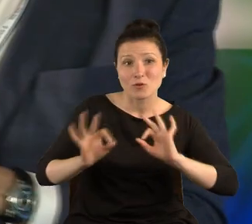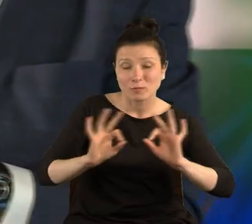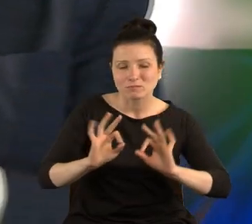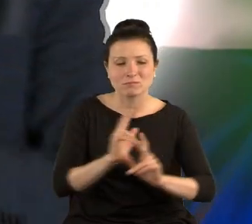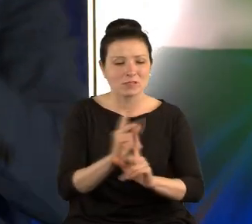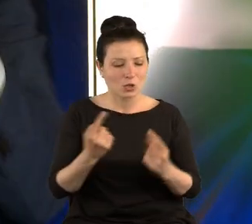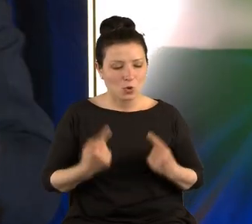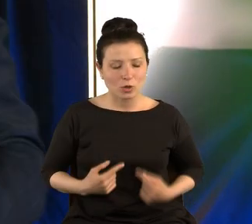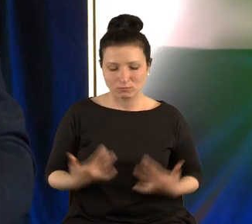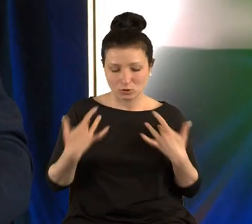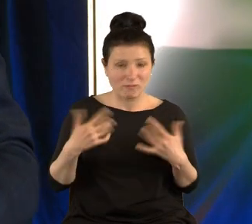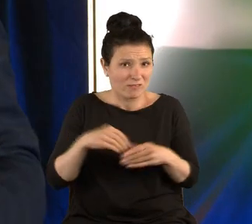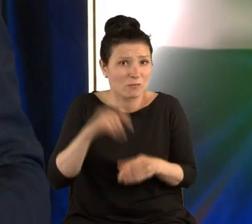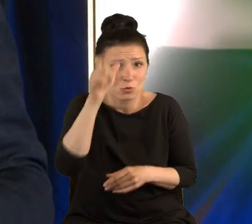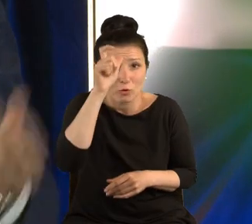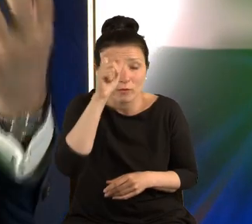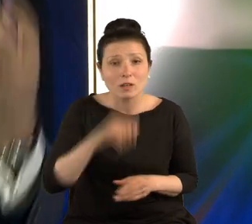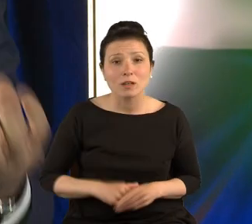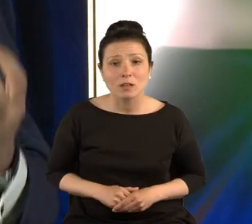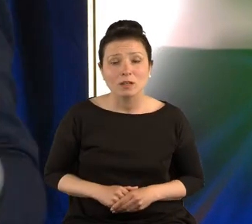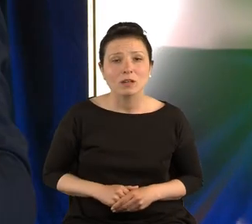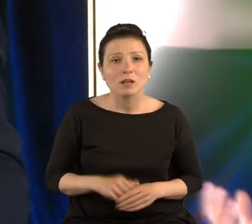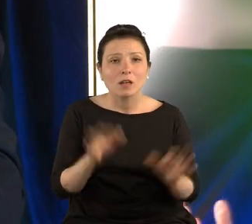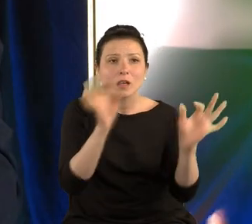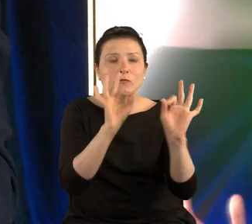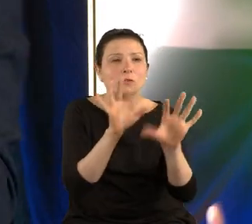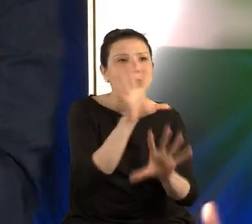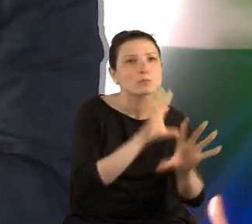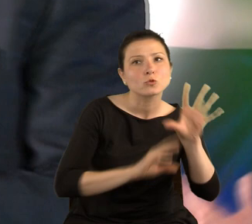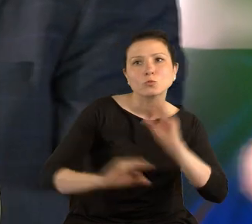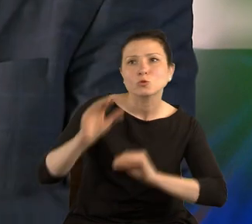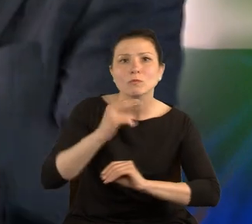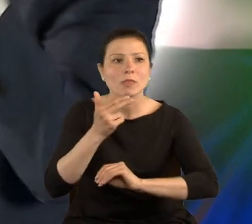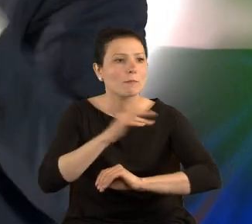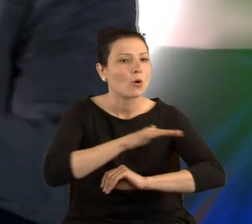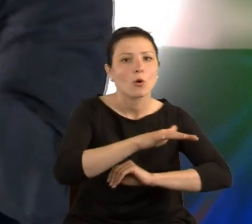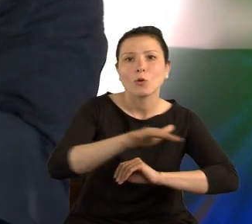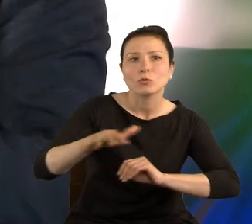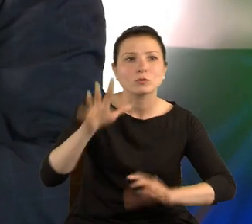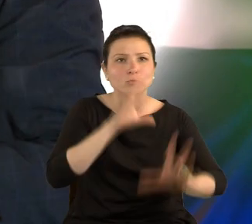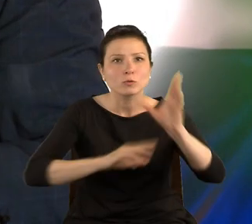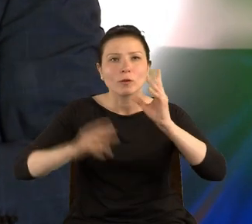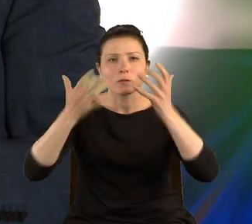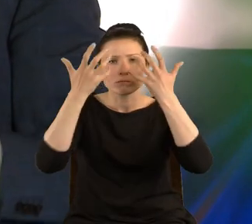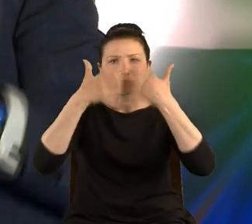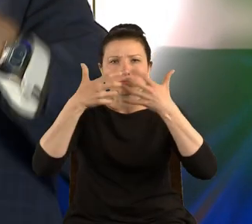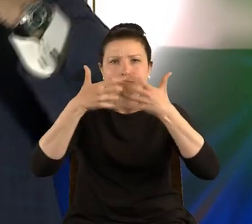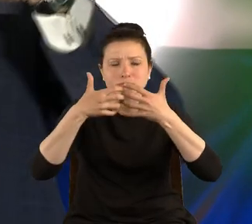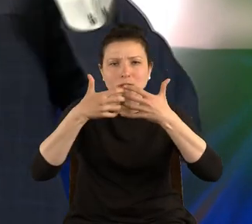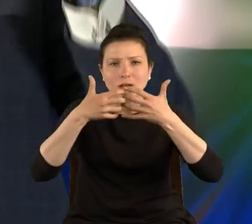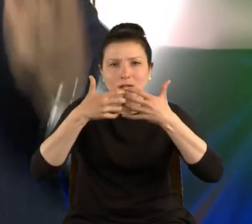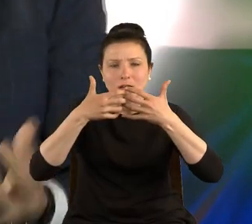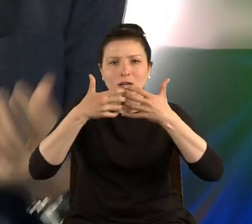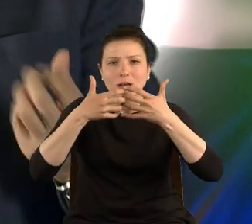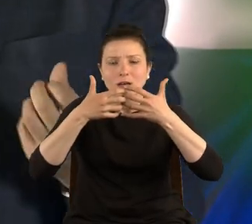organizm żywy w tym człowiek zbiera informacje o otoczeniu, przetwarza je u siebie i ten